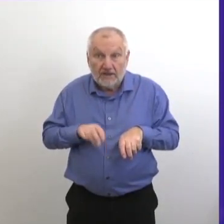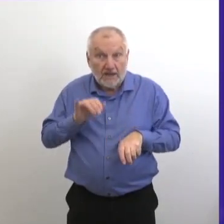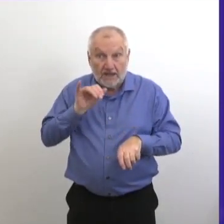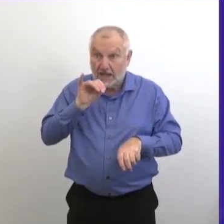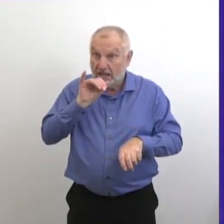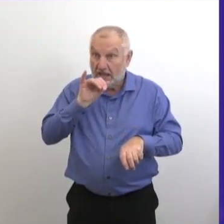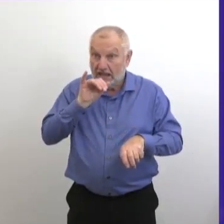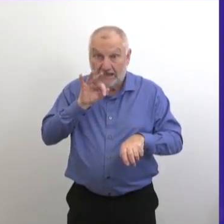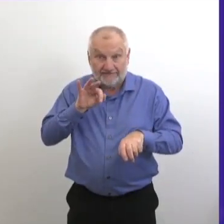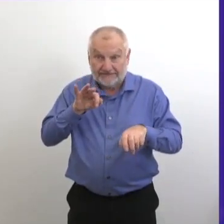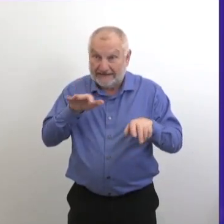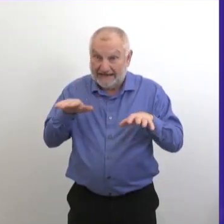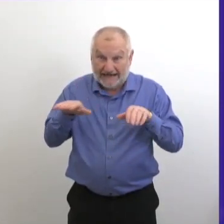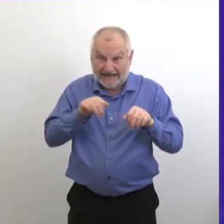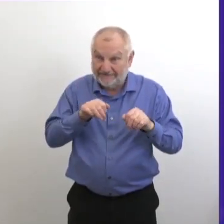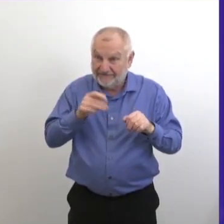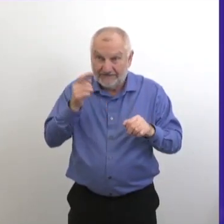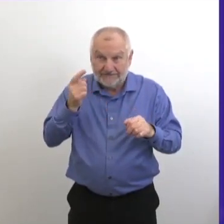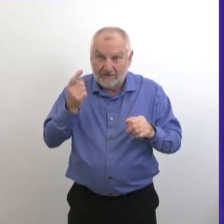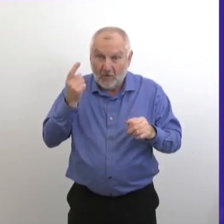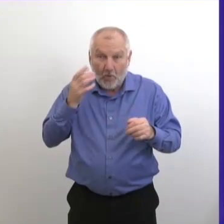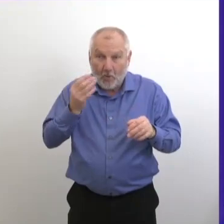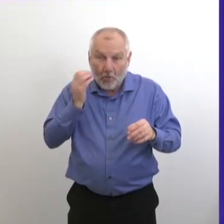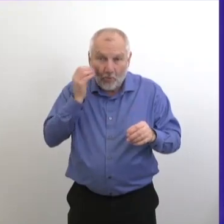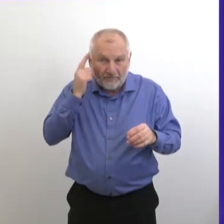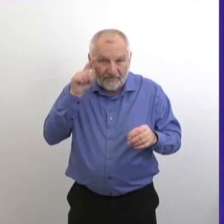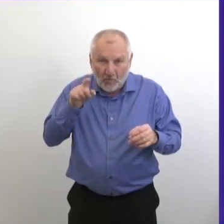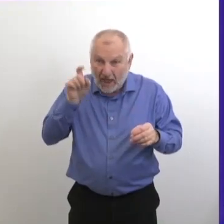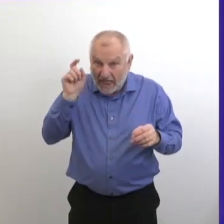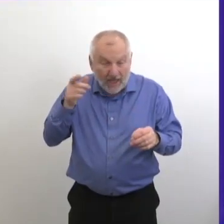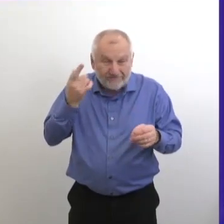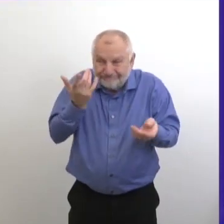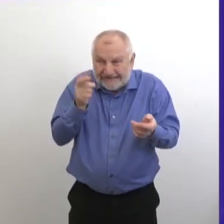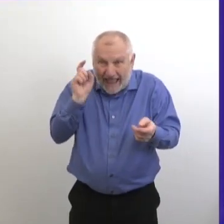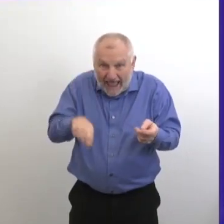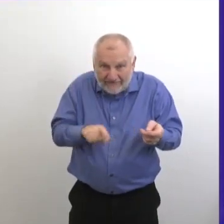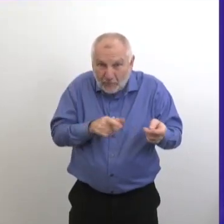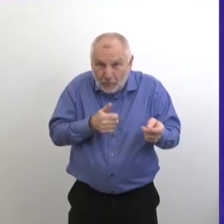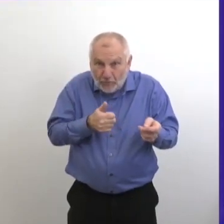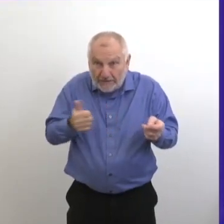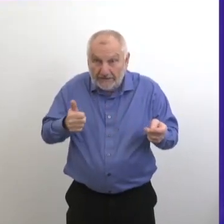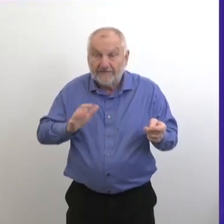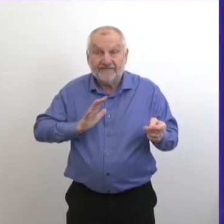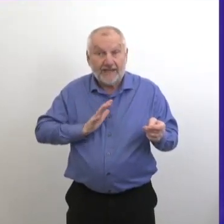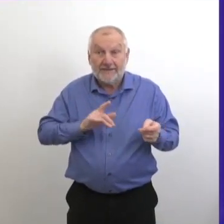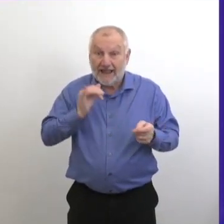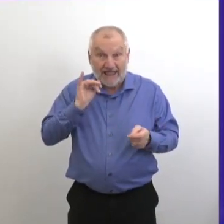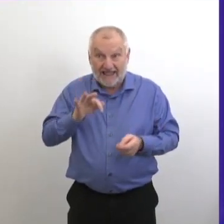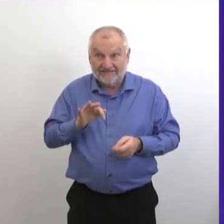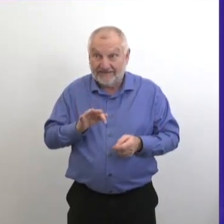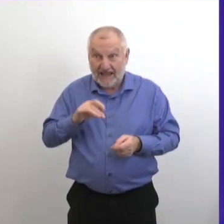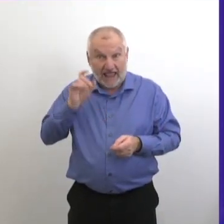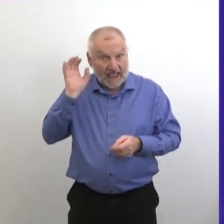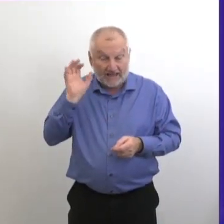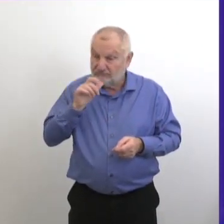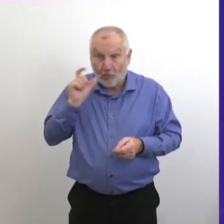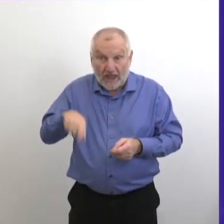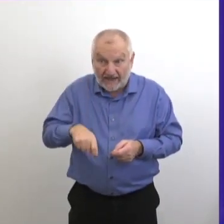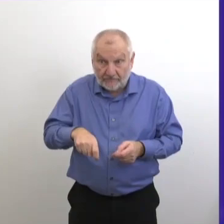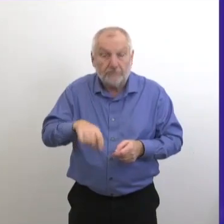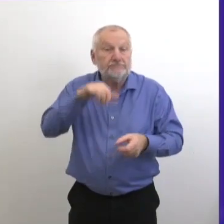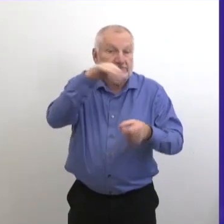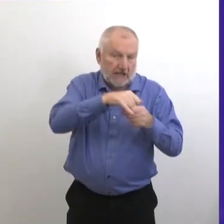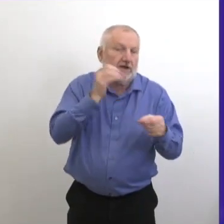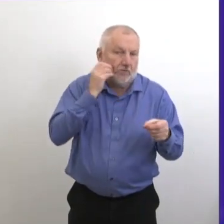essentiel de sortir. On est vraiment à un point critique en ce moment. Comme je l'ai dit, c'est très difficile de rédiger des ordres de santé